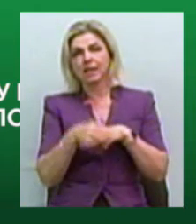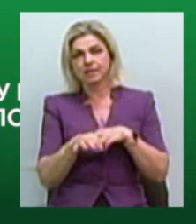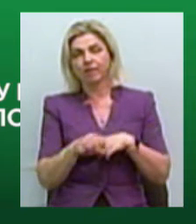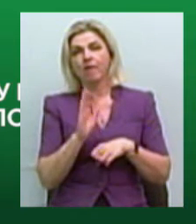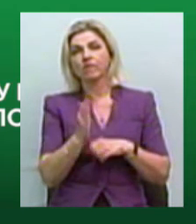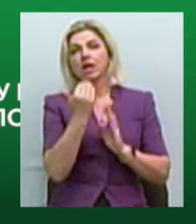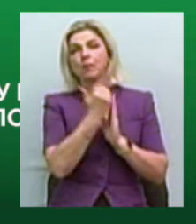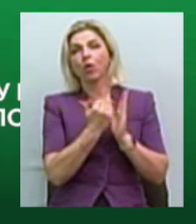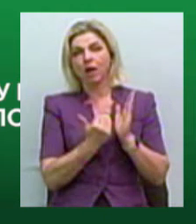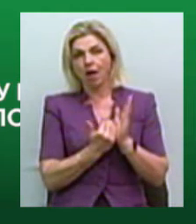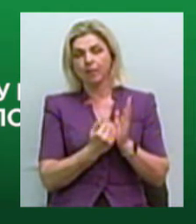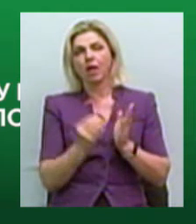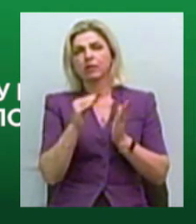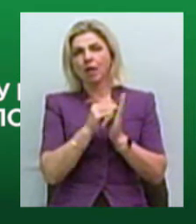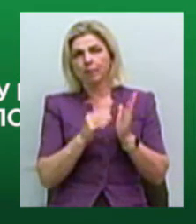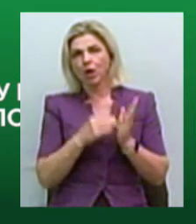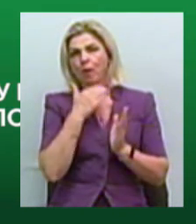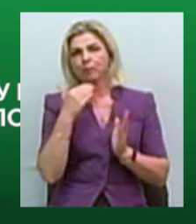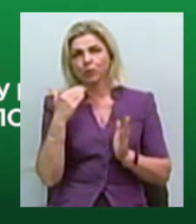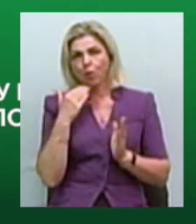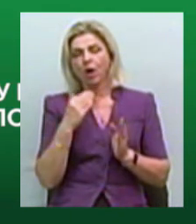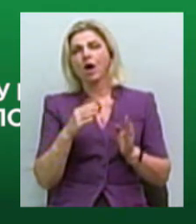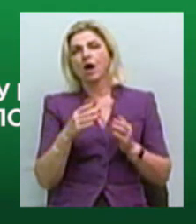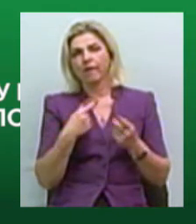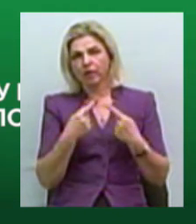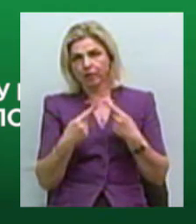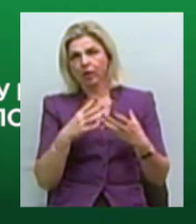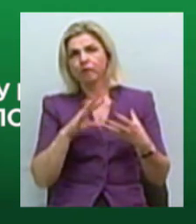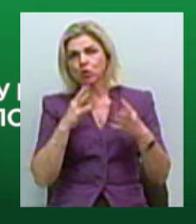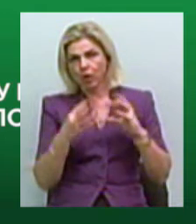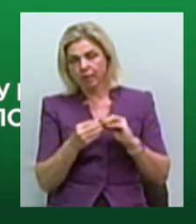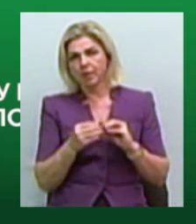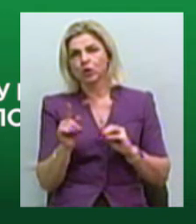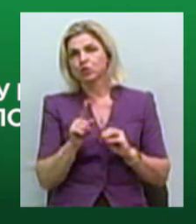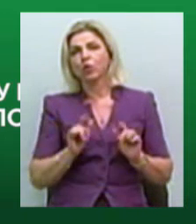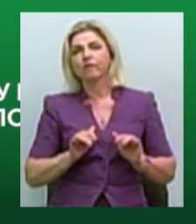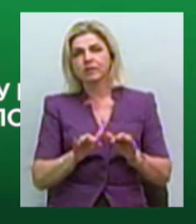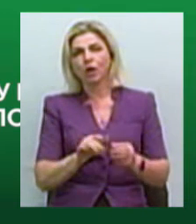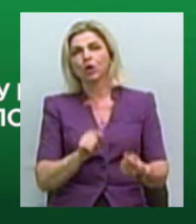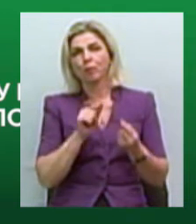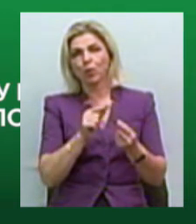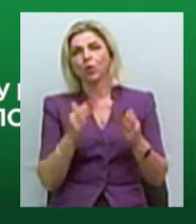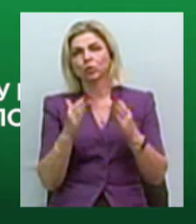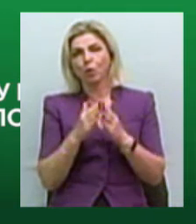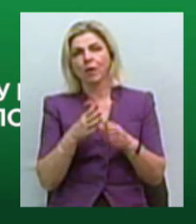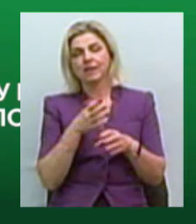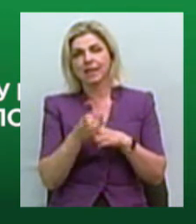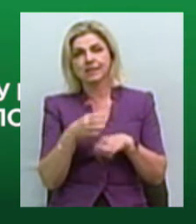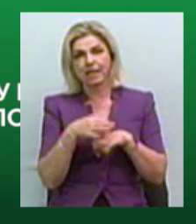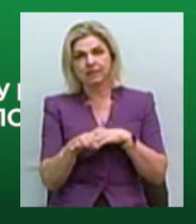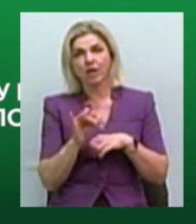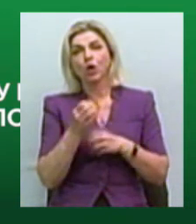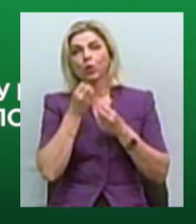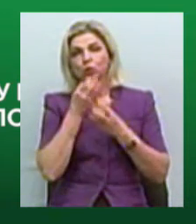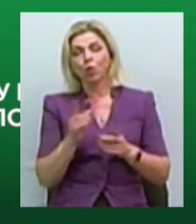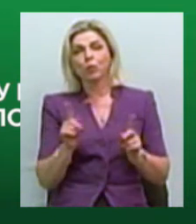закону прописано багато суб'єктів взаємодії, які повинні здійснювати заходи щодо протидії домашнього насильства. І це добре, що